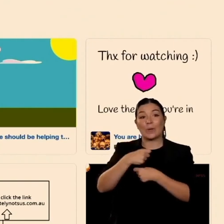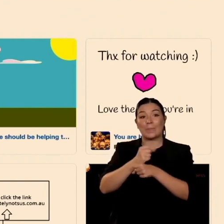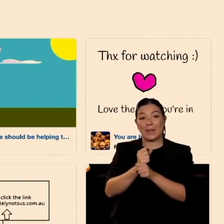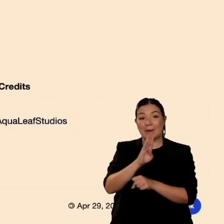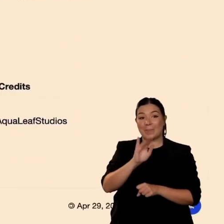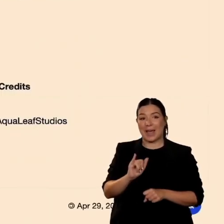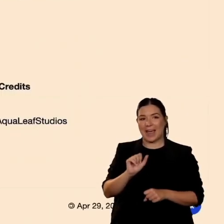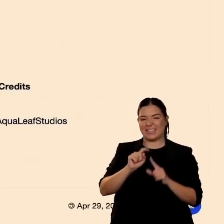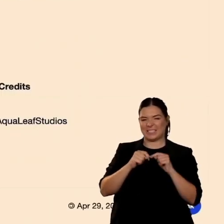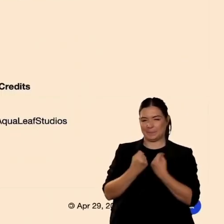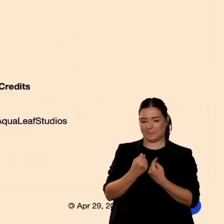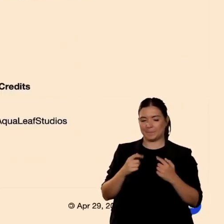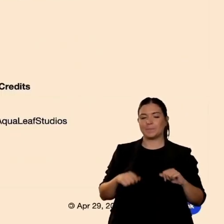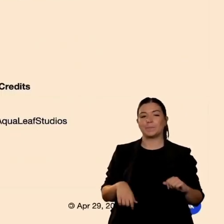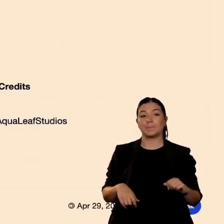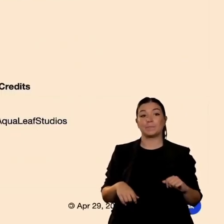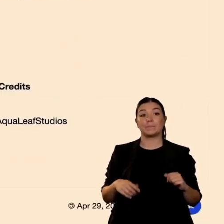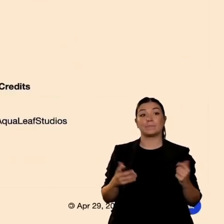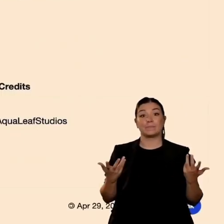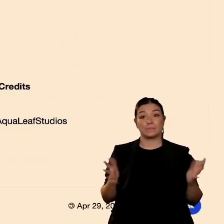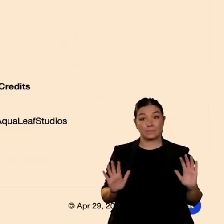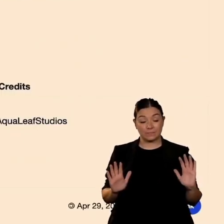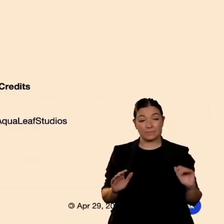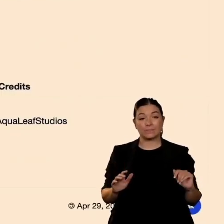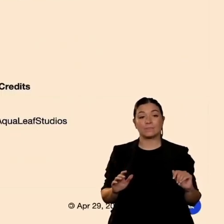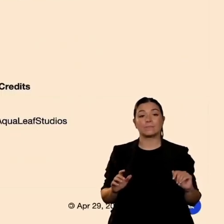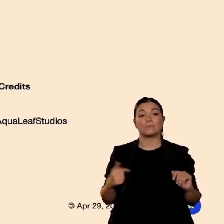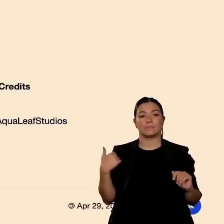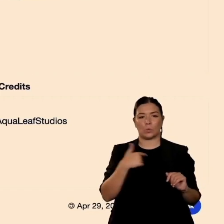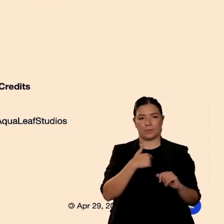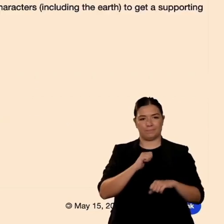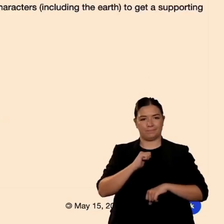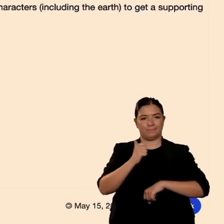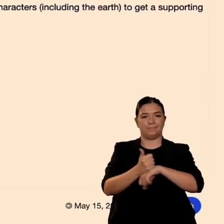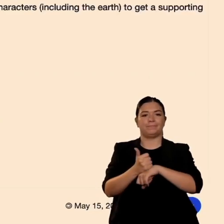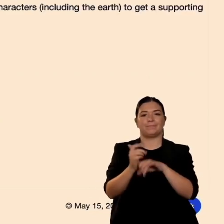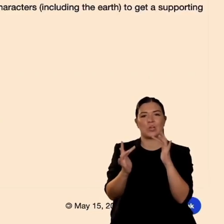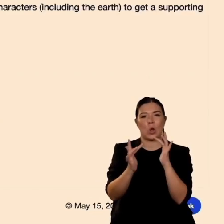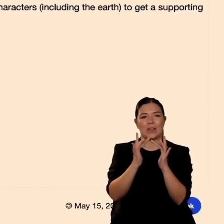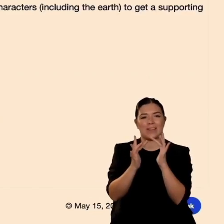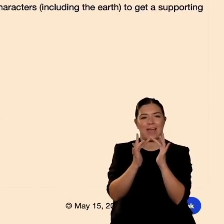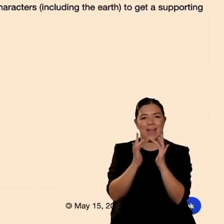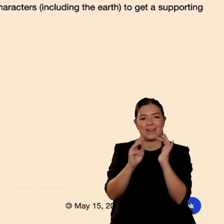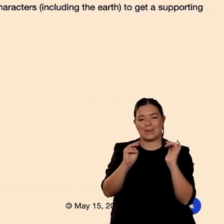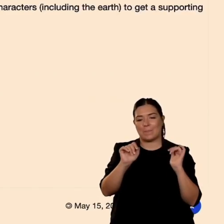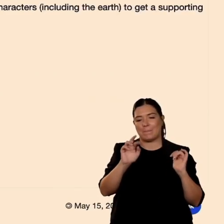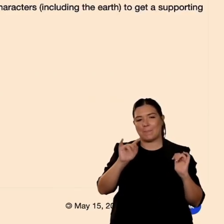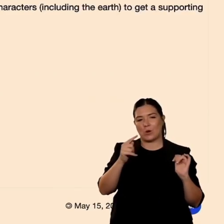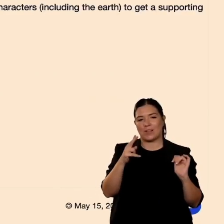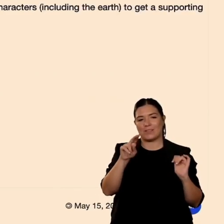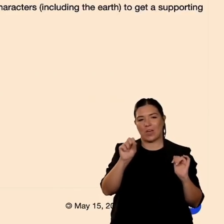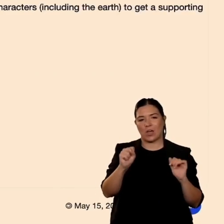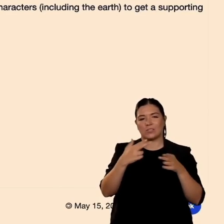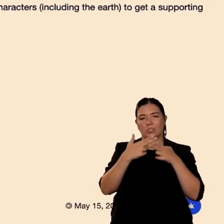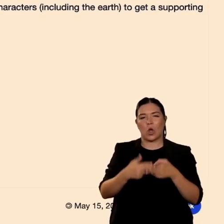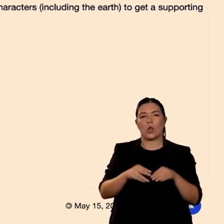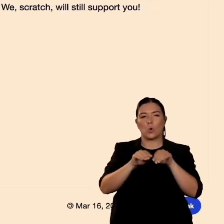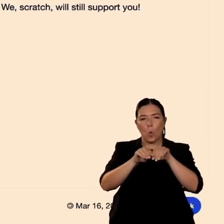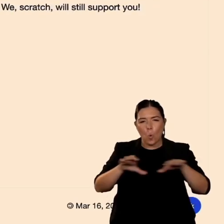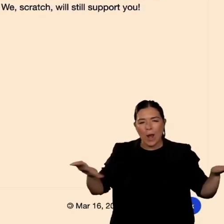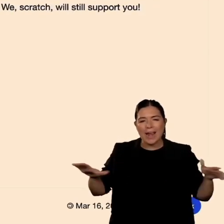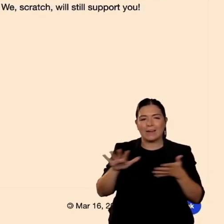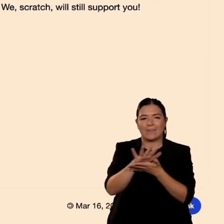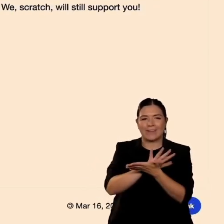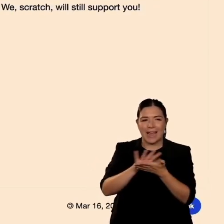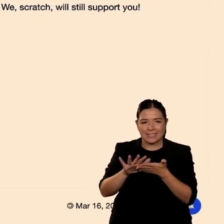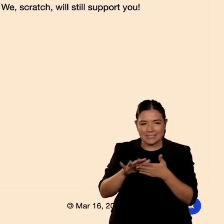Scratch possono invitare a tutti i bambini ucraniani e gli educatori ucraniani possono mettersi